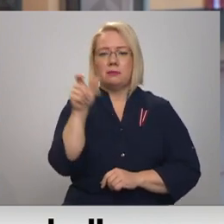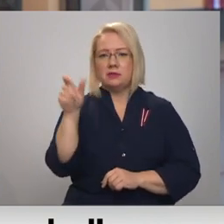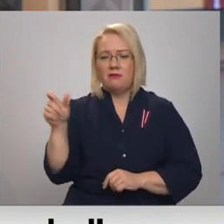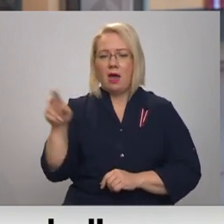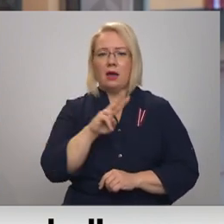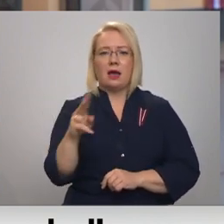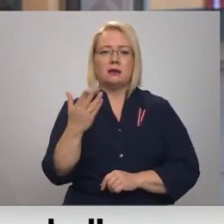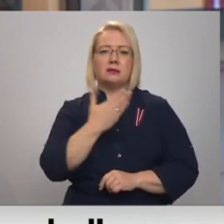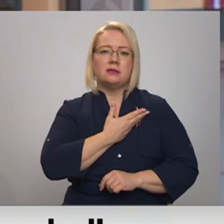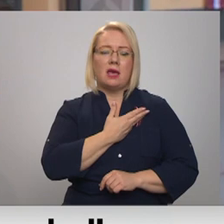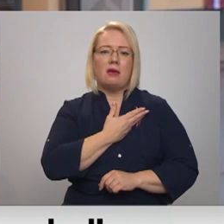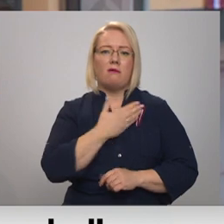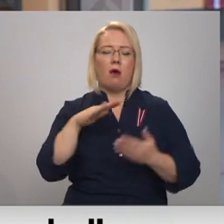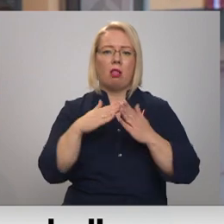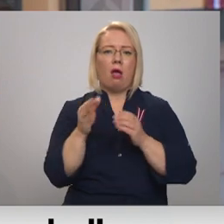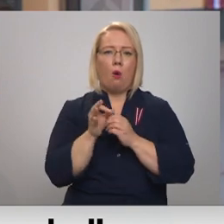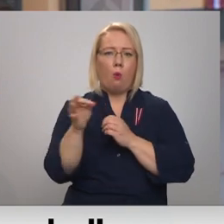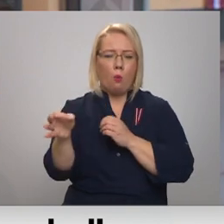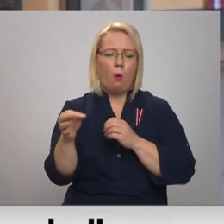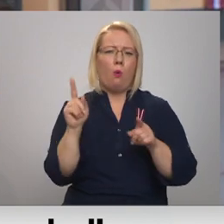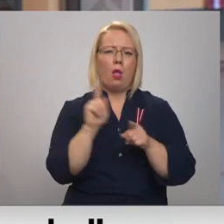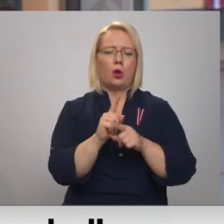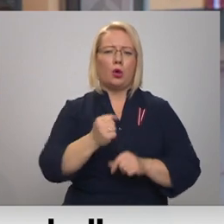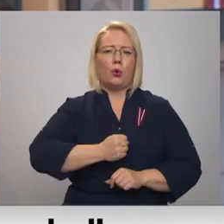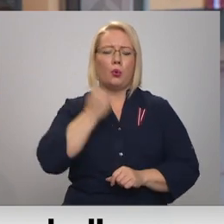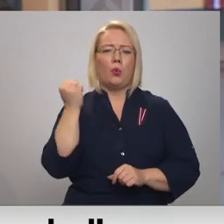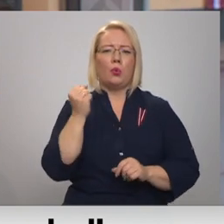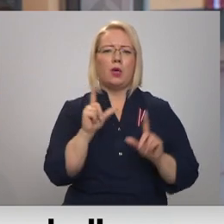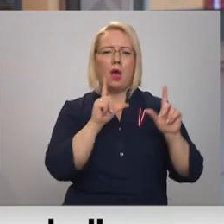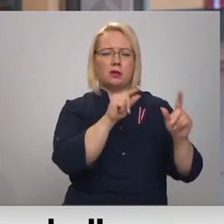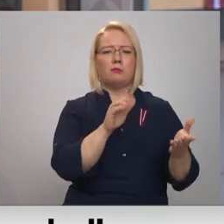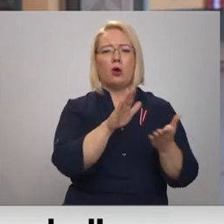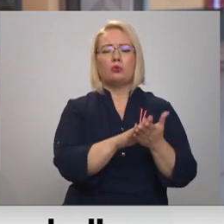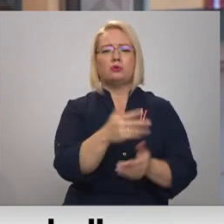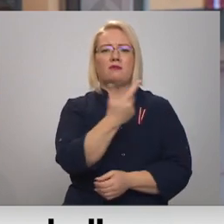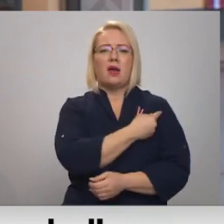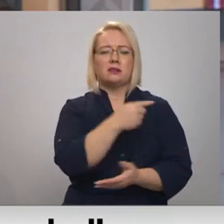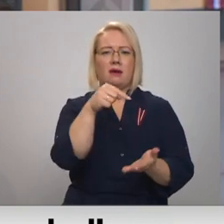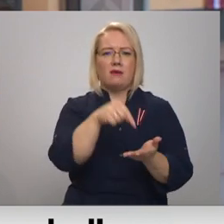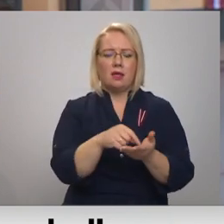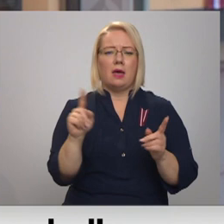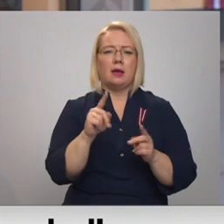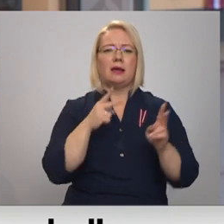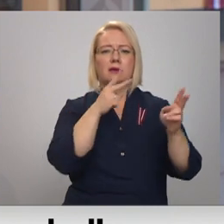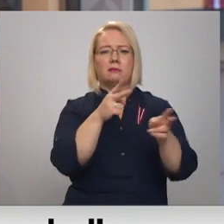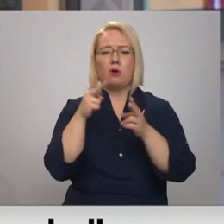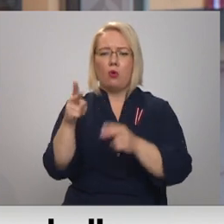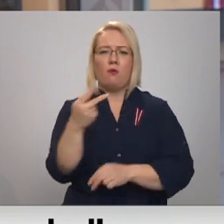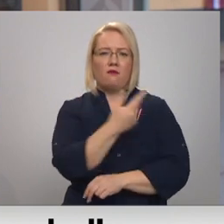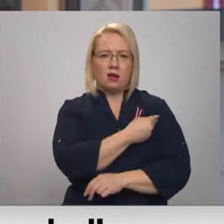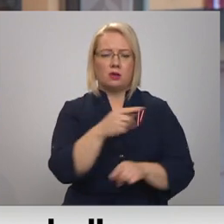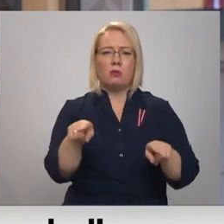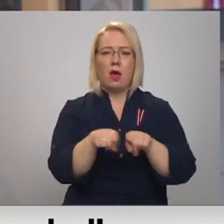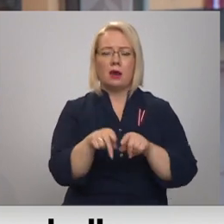varbūt dzīvo viensētās un grūti tikt uz vakcinācijas punktiem. Ir izbraukuma vakcinācijas un arī